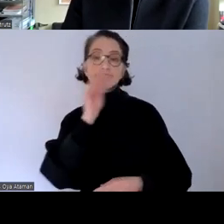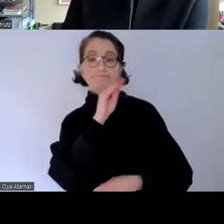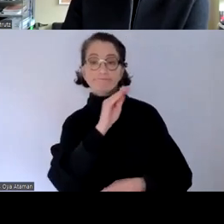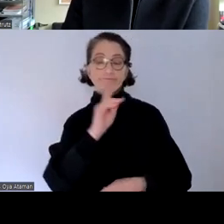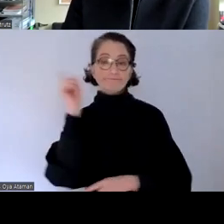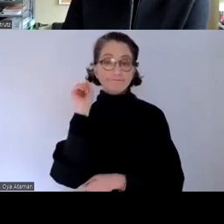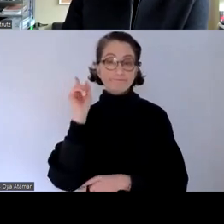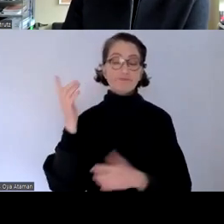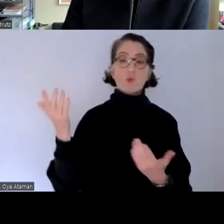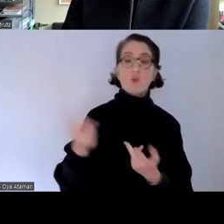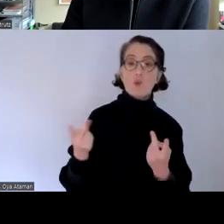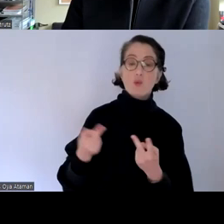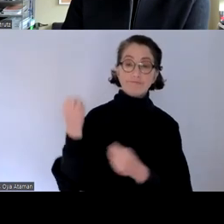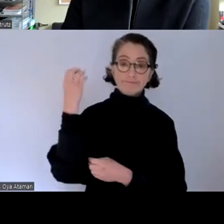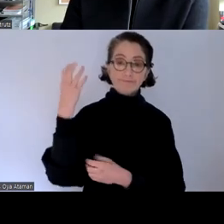sein müssen